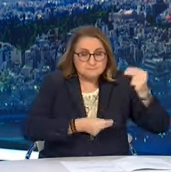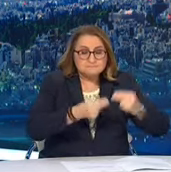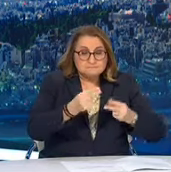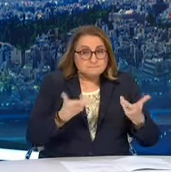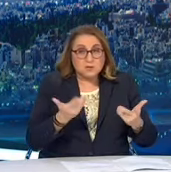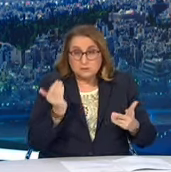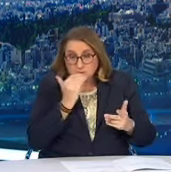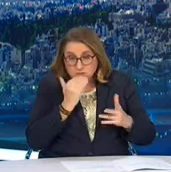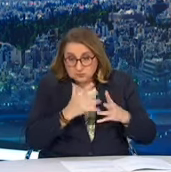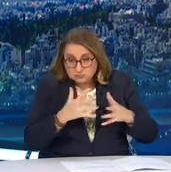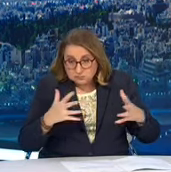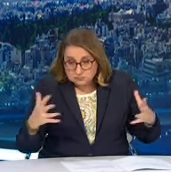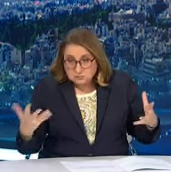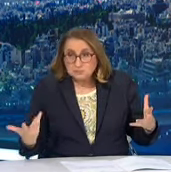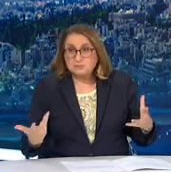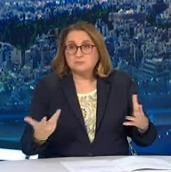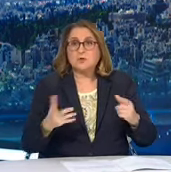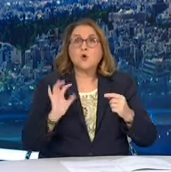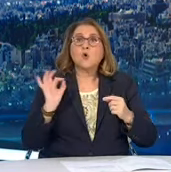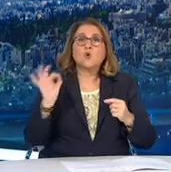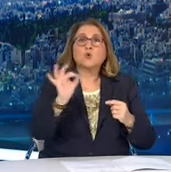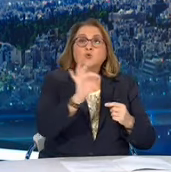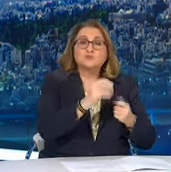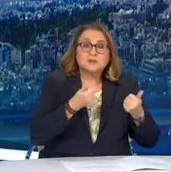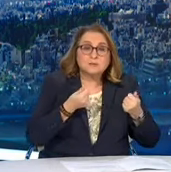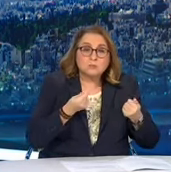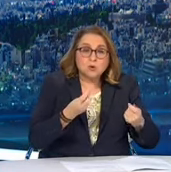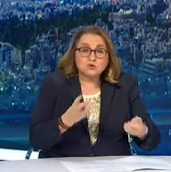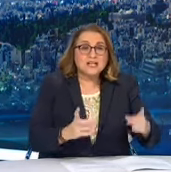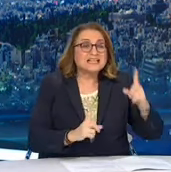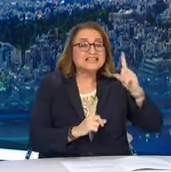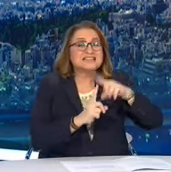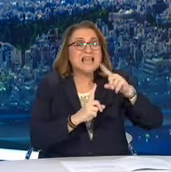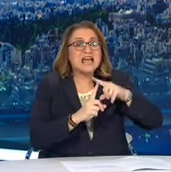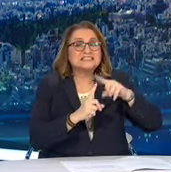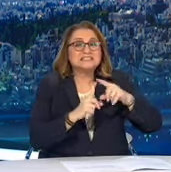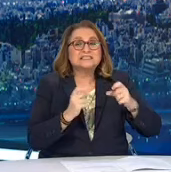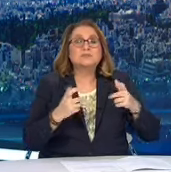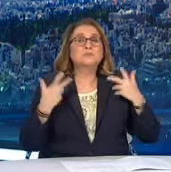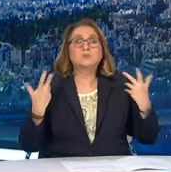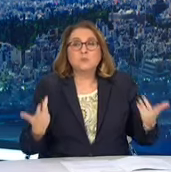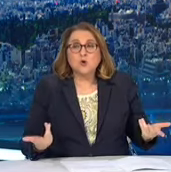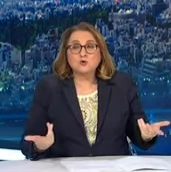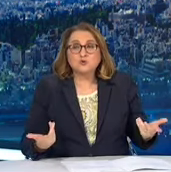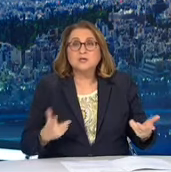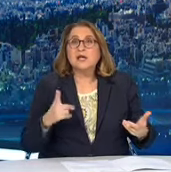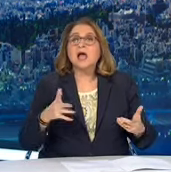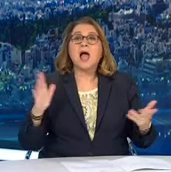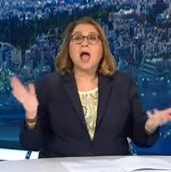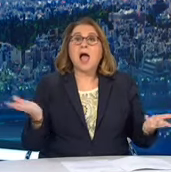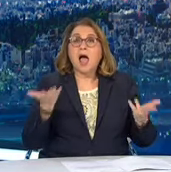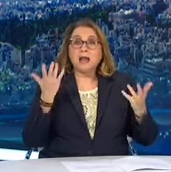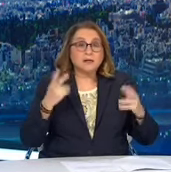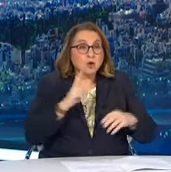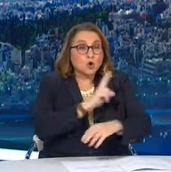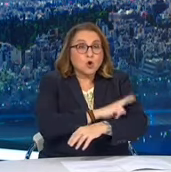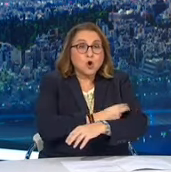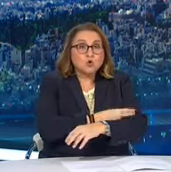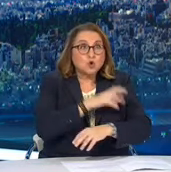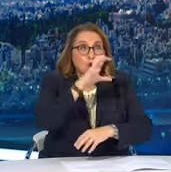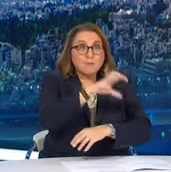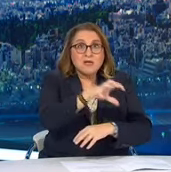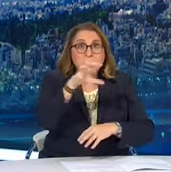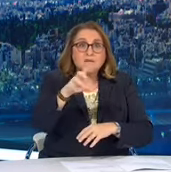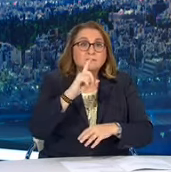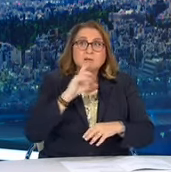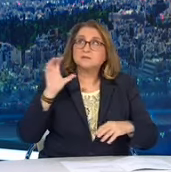το ποιος είναι ο δείκτης θετικότητας στα εργαστηριακά τεστ, το αν πιέζεται το σύστημα υγείας στην ίδια ή σε όμορη περιοχή,